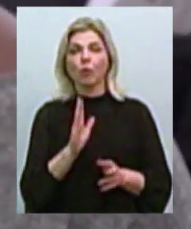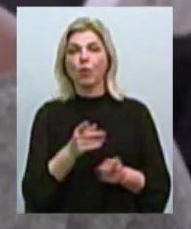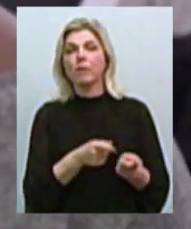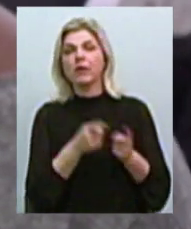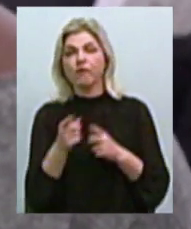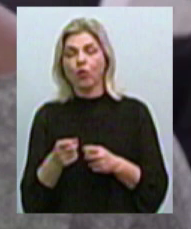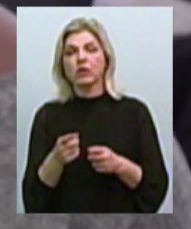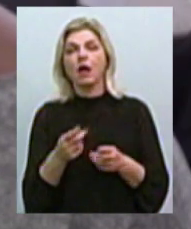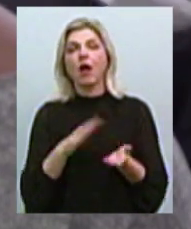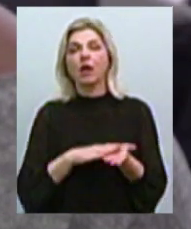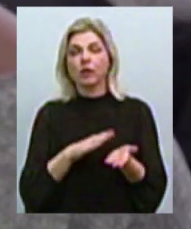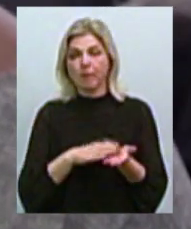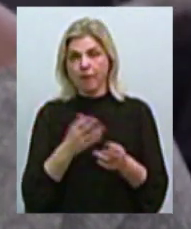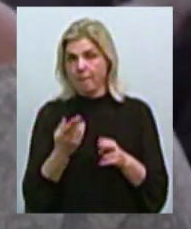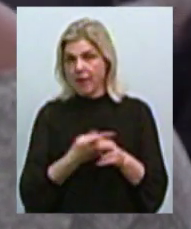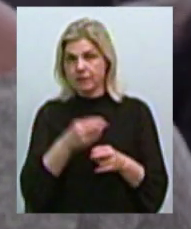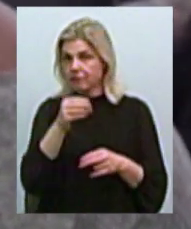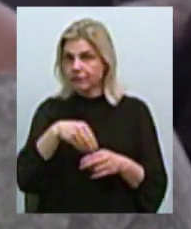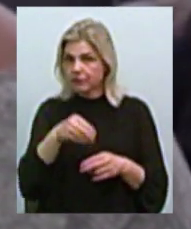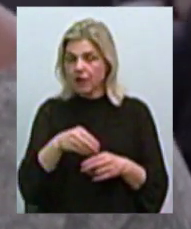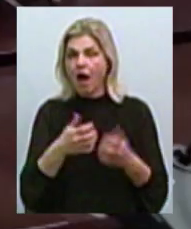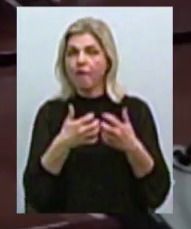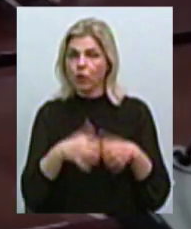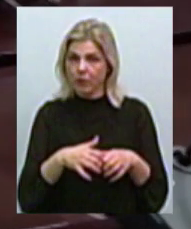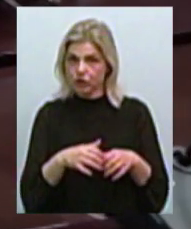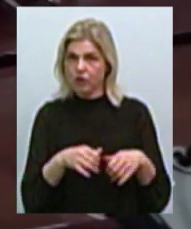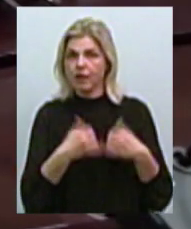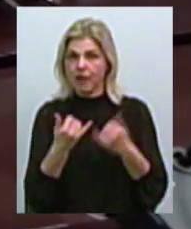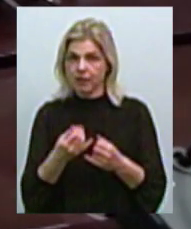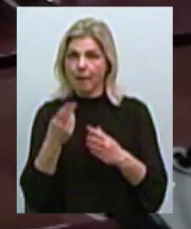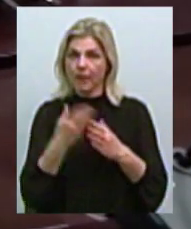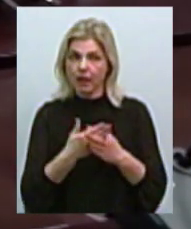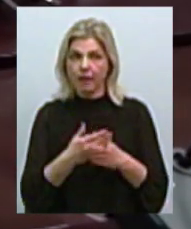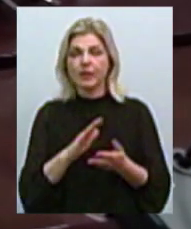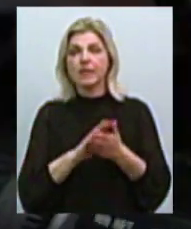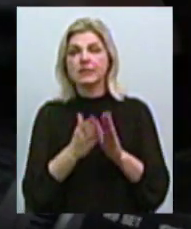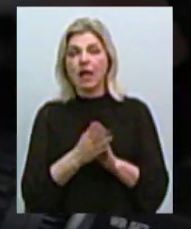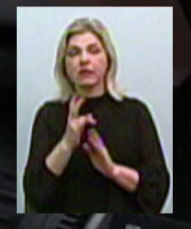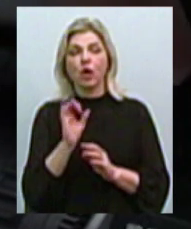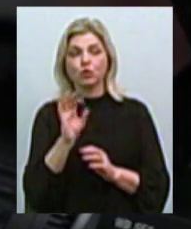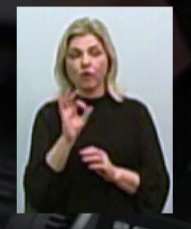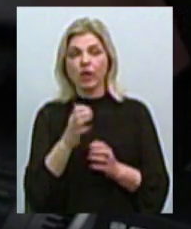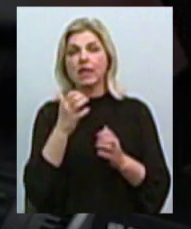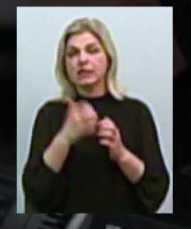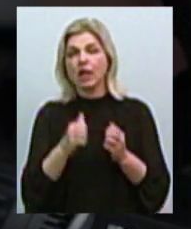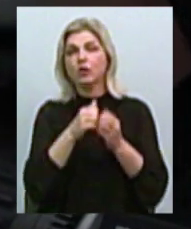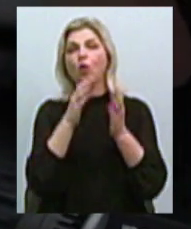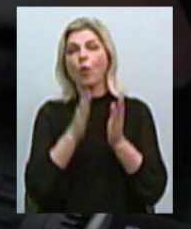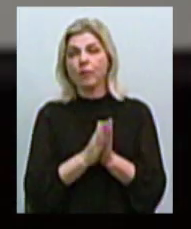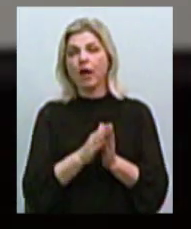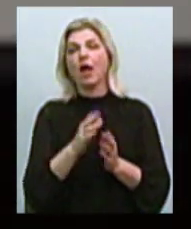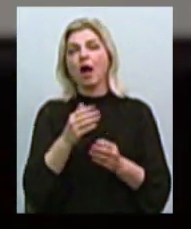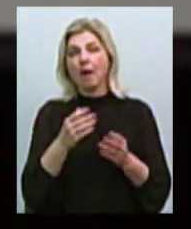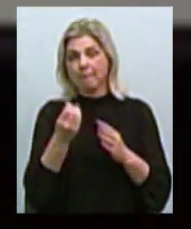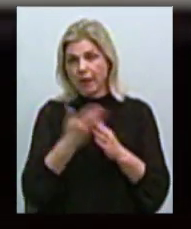форму надання пільги автоматично. Станом на жовтень середній обсяг розрахованих пільг на одного пільговика становить